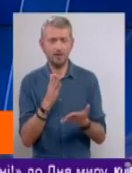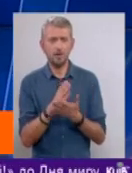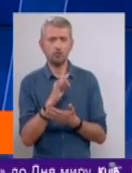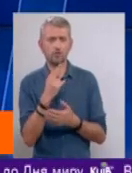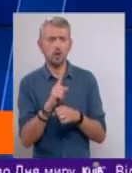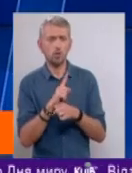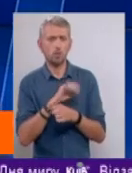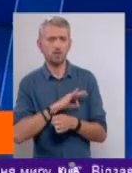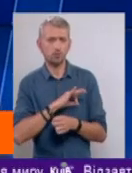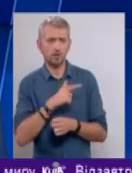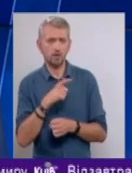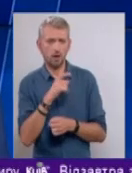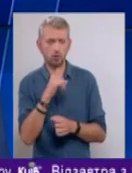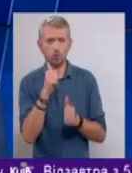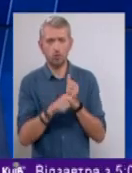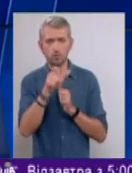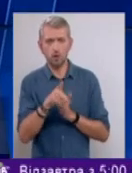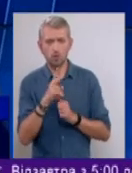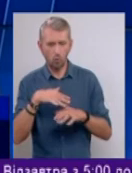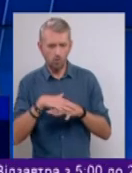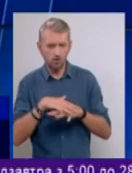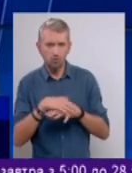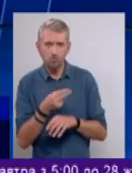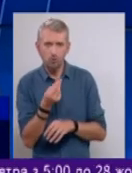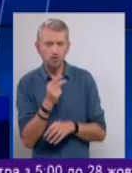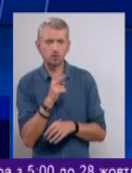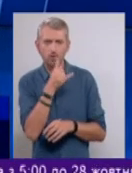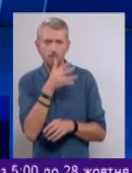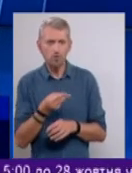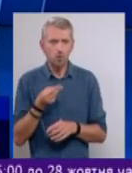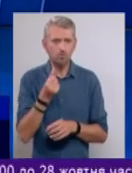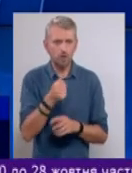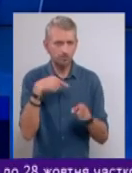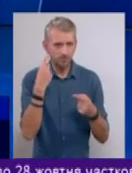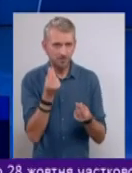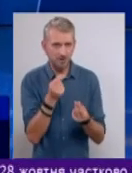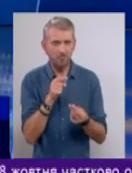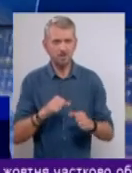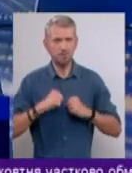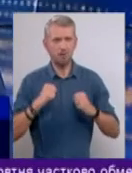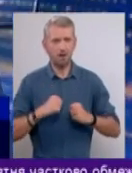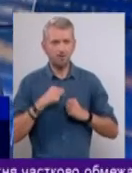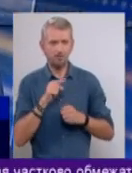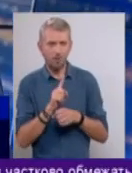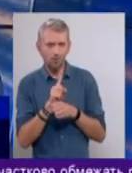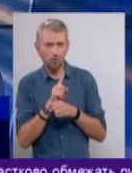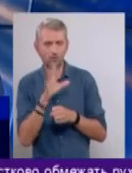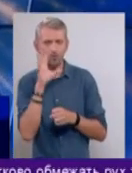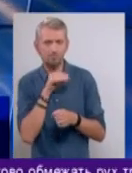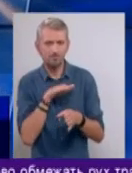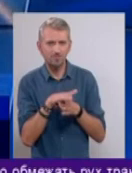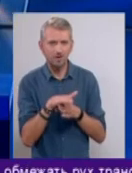норма споживання газу, то кожен громадянин, який рахує свої кошти, який не може оплачувати такі великі тарифи, він намагається в цю норму втиснутися.